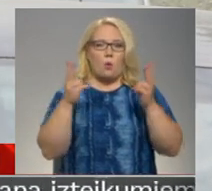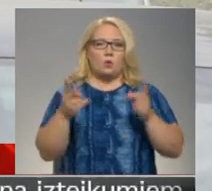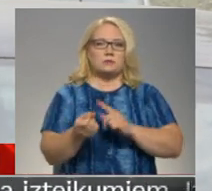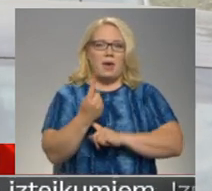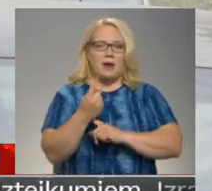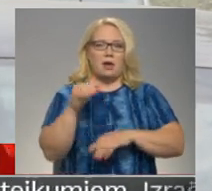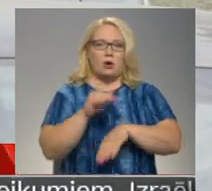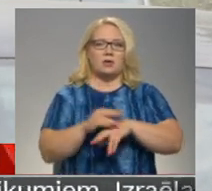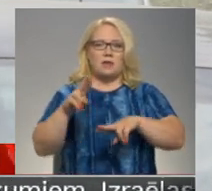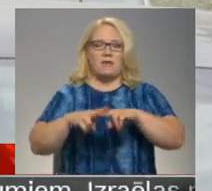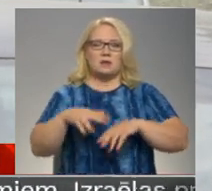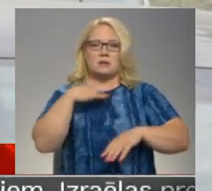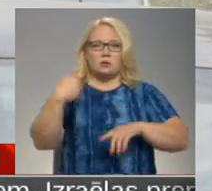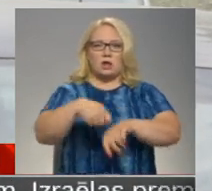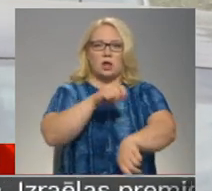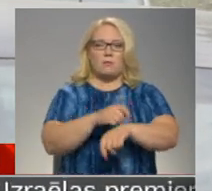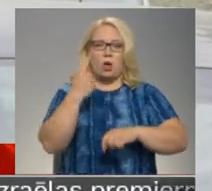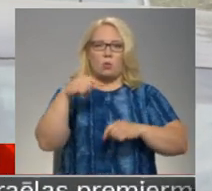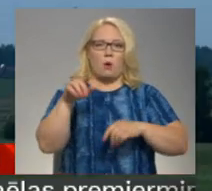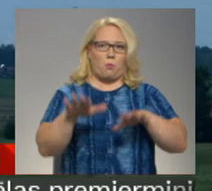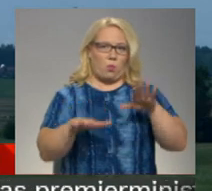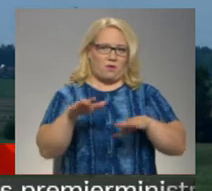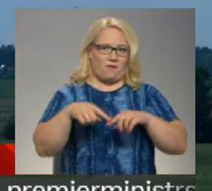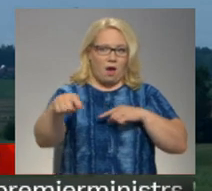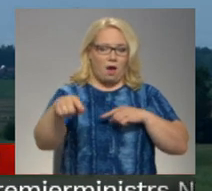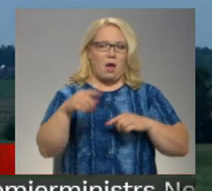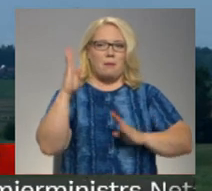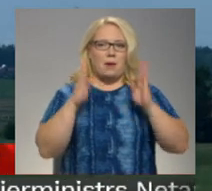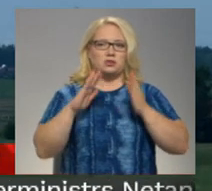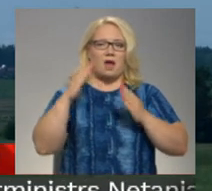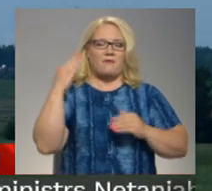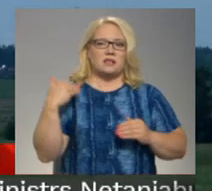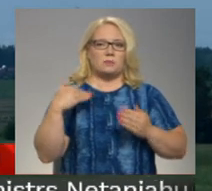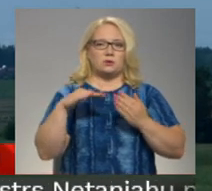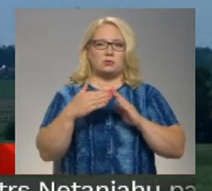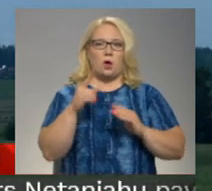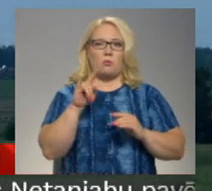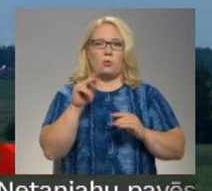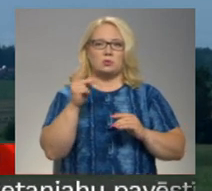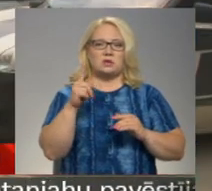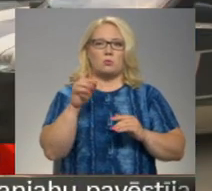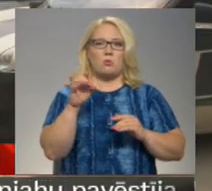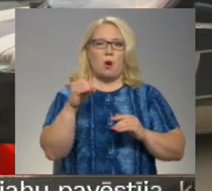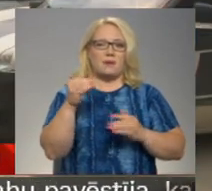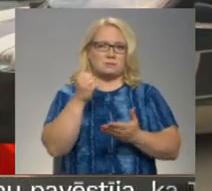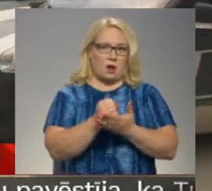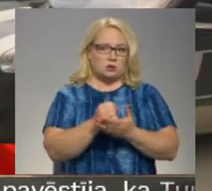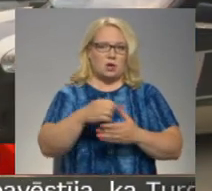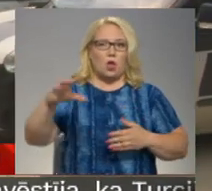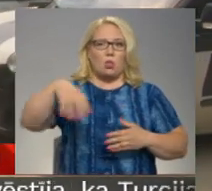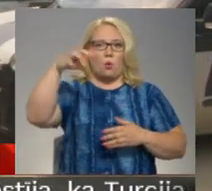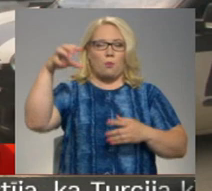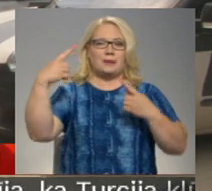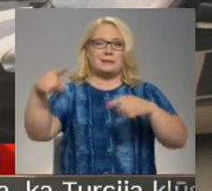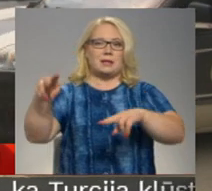vietās, kas atrodas vairākus kilometrs no Valdgales purva. Mežā Ventspils novadā pūzes un popes pagastos. To, ka dūma paceļas